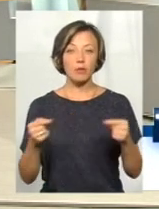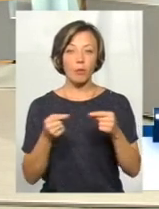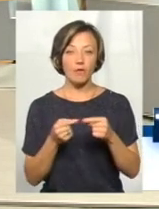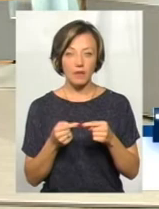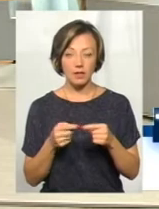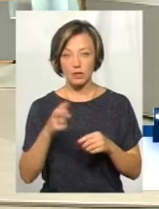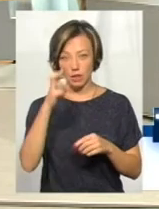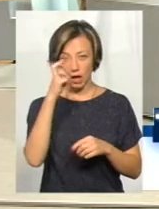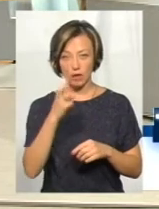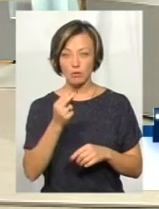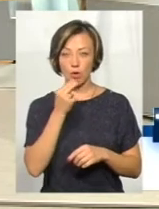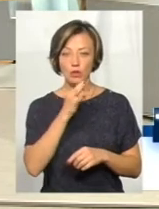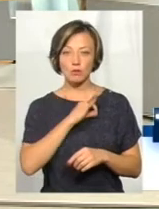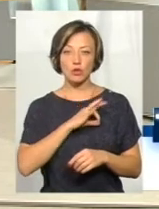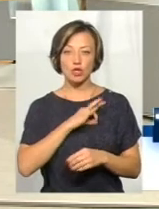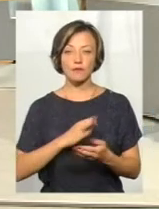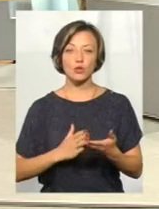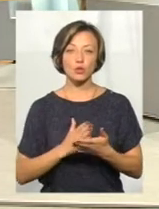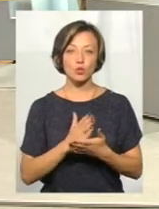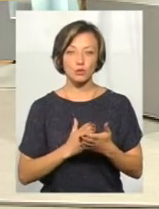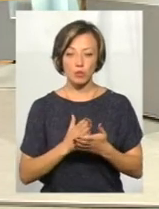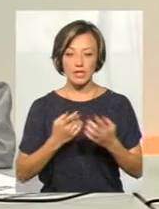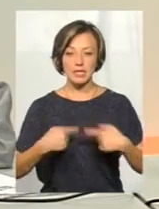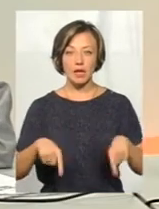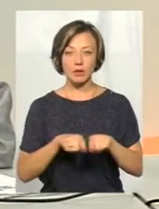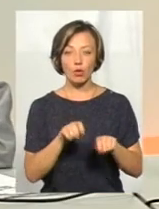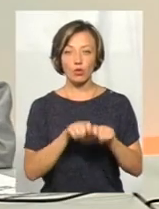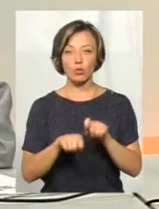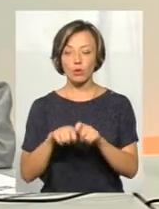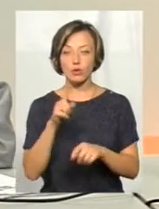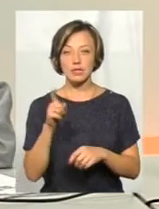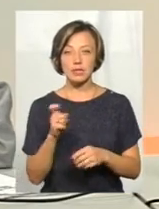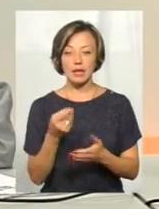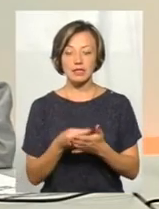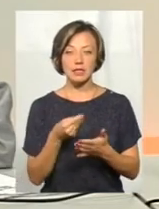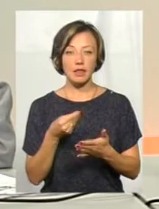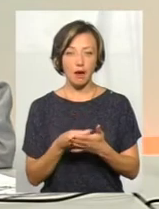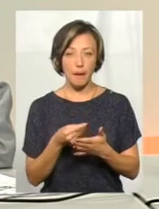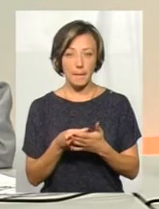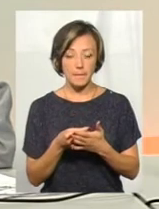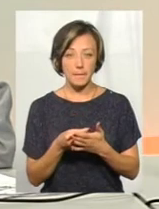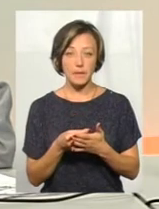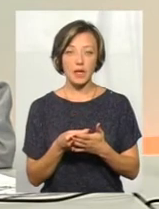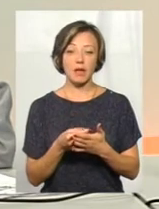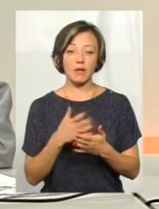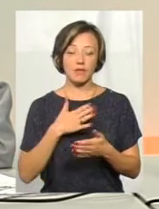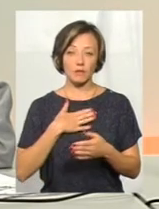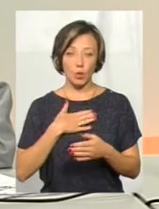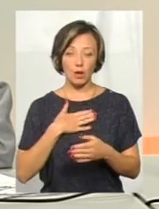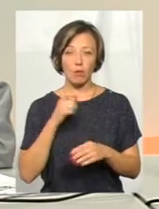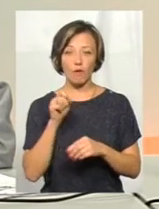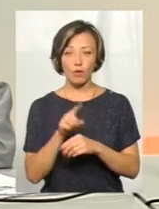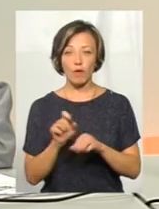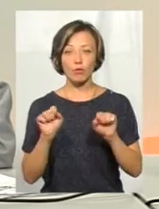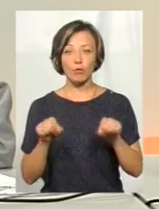Держпродспоживслужба і безпосередньо сектор контролю за регульованими цінами в своїх повноваженнях